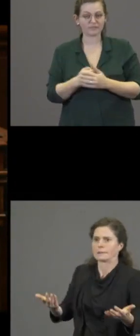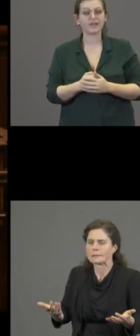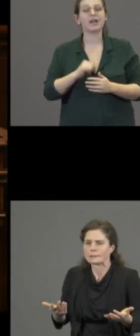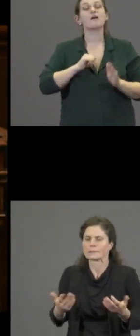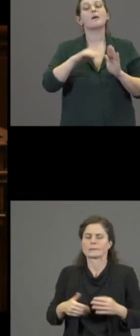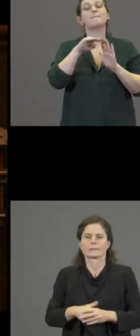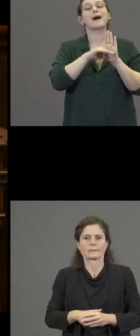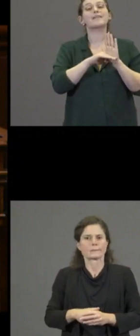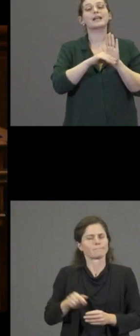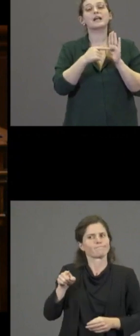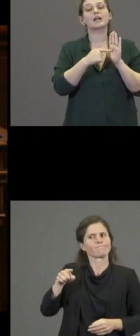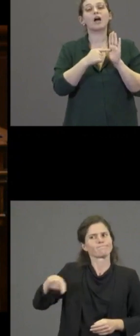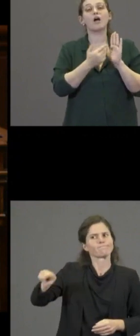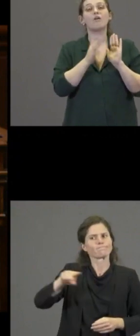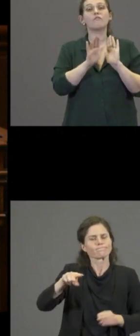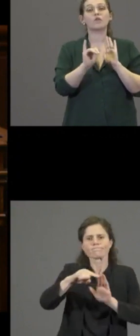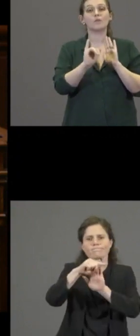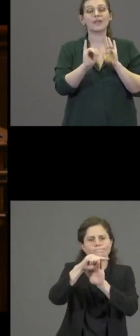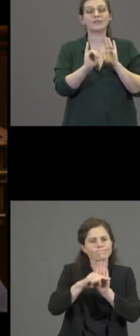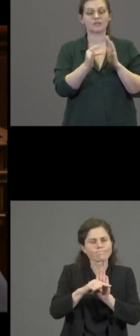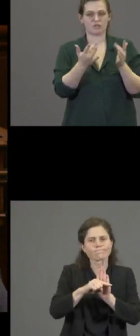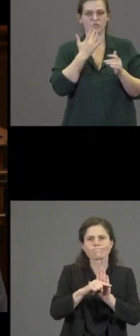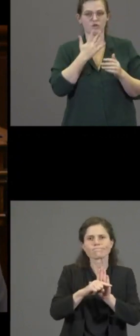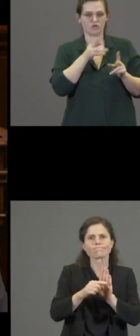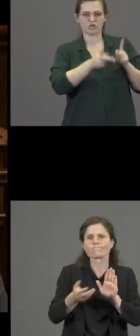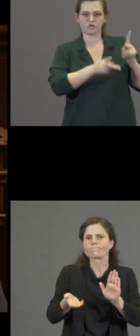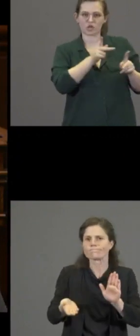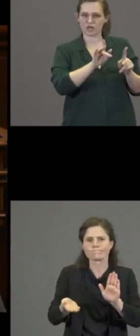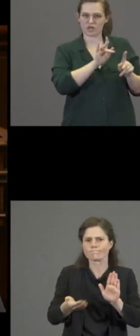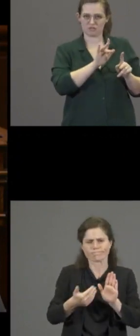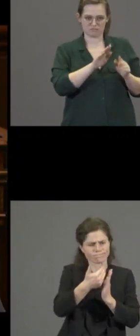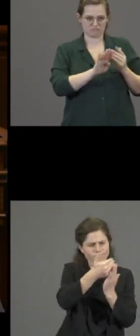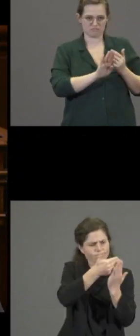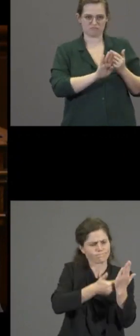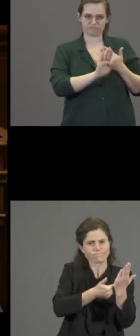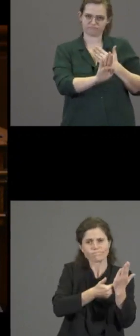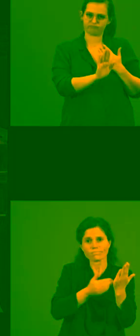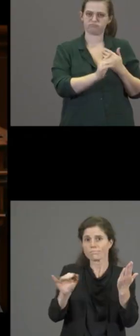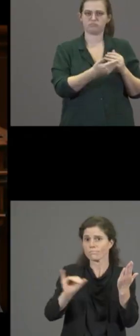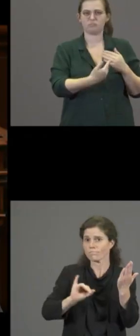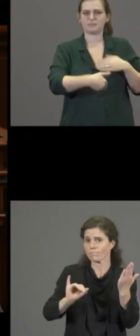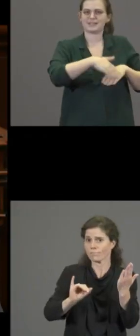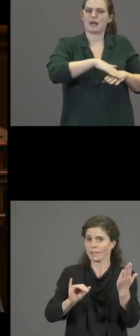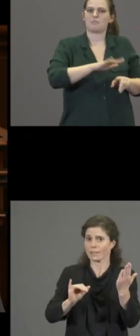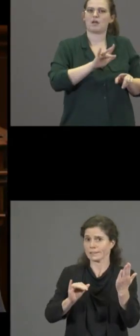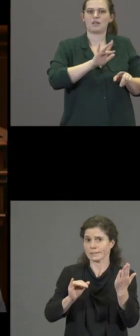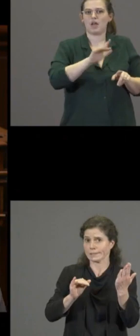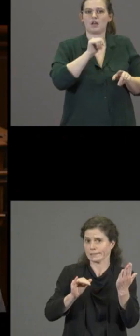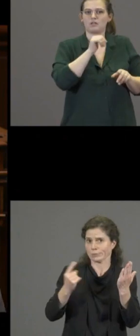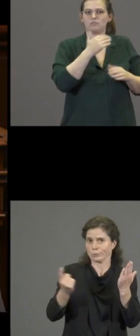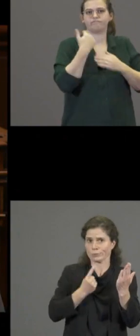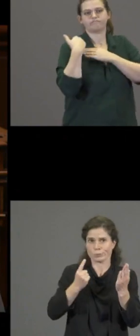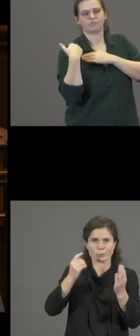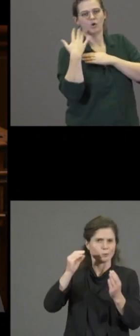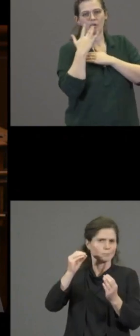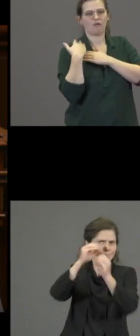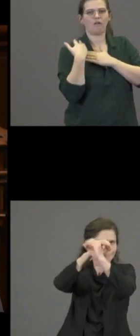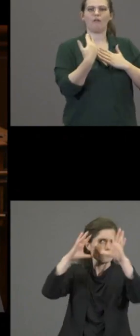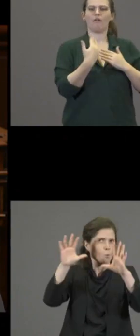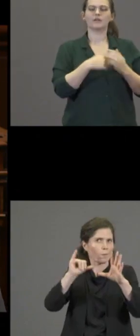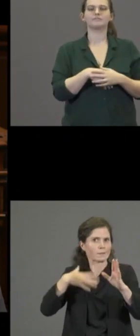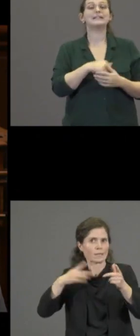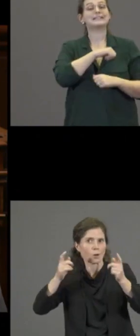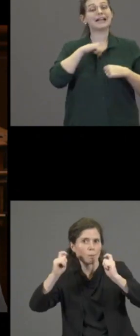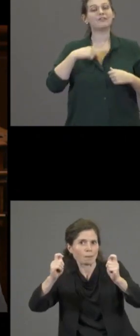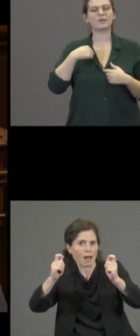van de zorg te vermijden. Wel, ik heb zelf een keer mijn licht opgestoken. Ik heb gebeld naar twee ziekenhuizen. En in die twee